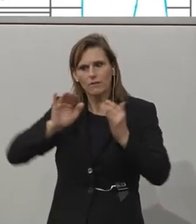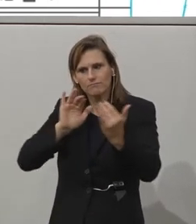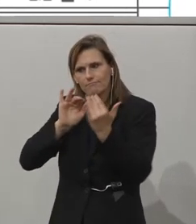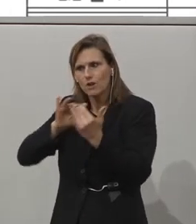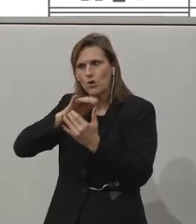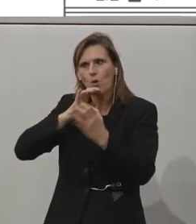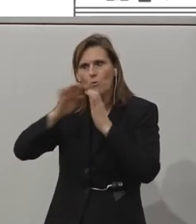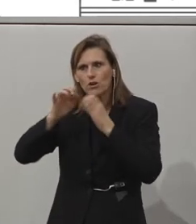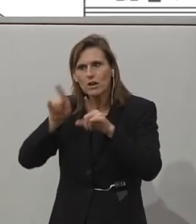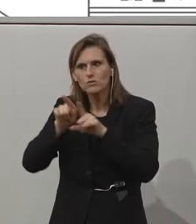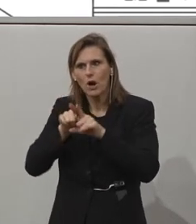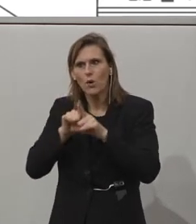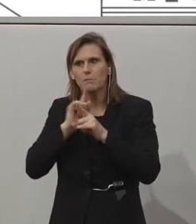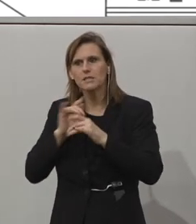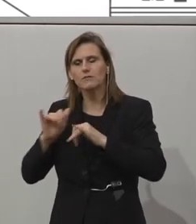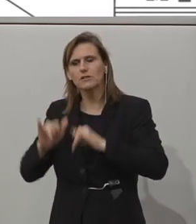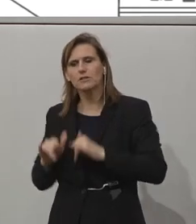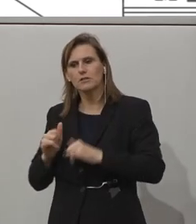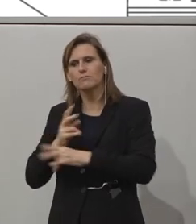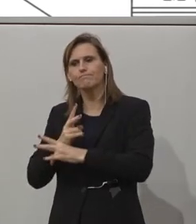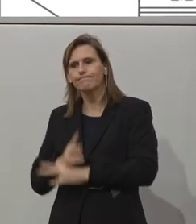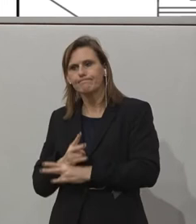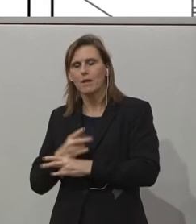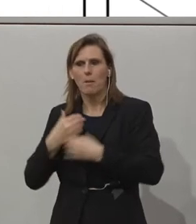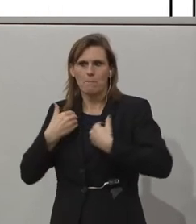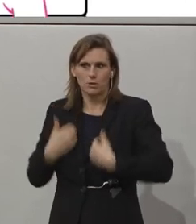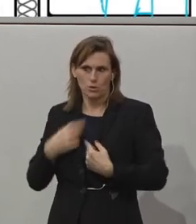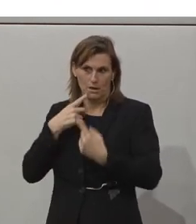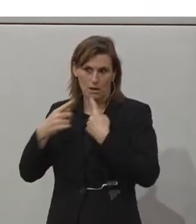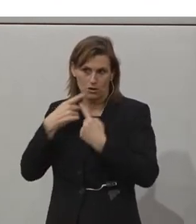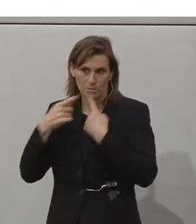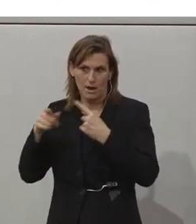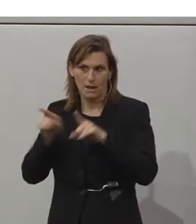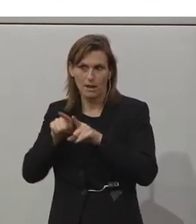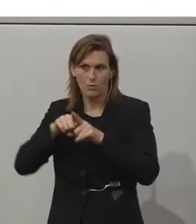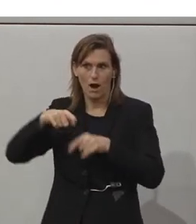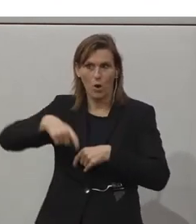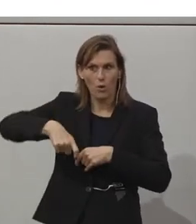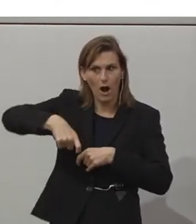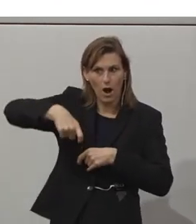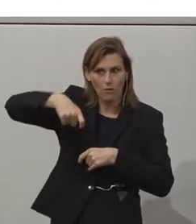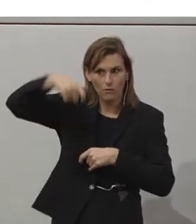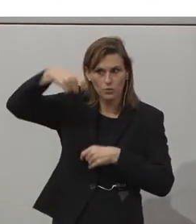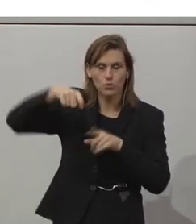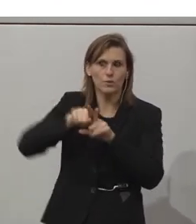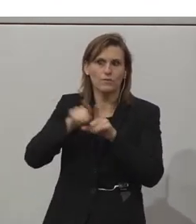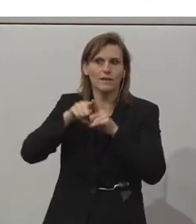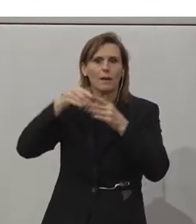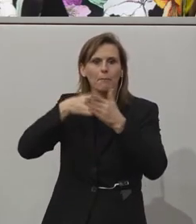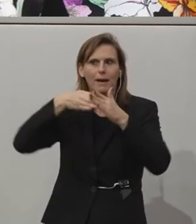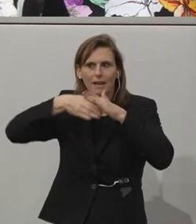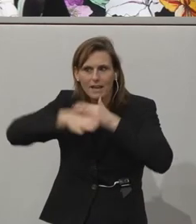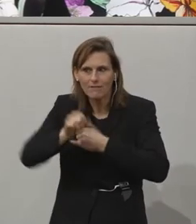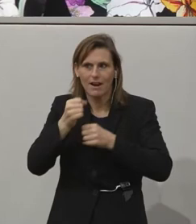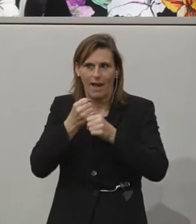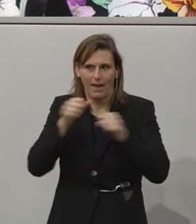eine Lounge als Rückzugsort für persönliche Gespräche. Dabei garantiert ein Lift barrierefreien Zugang. Das